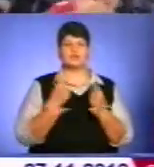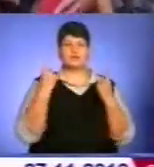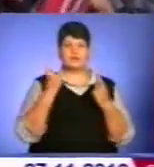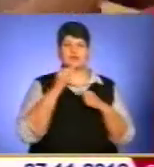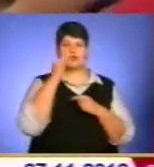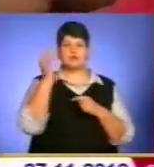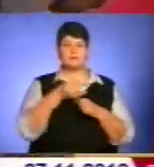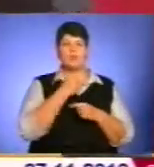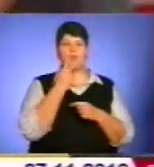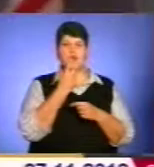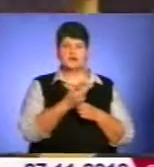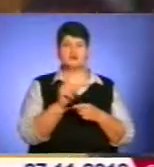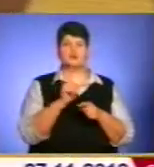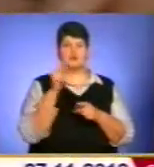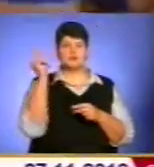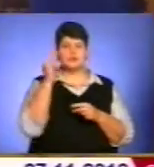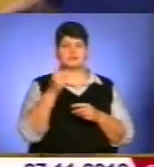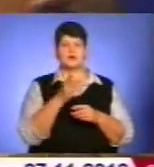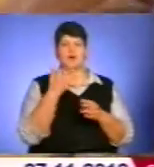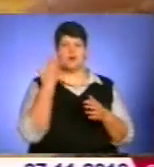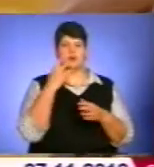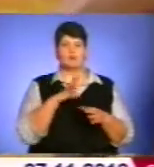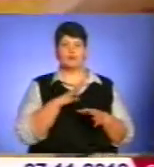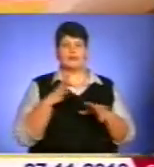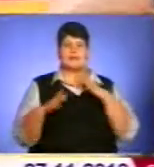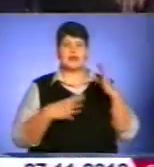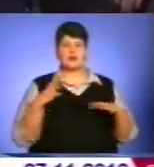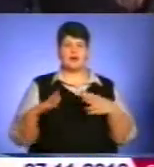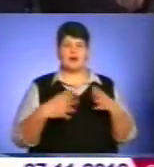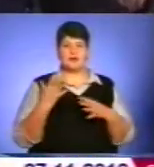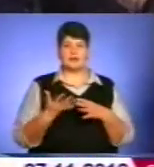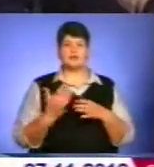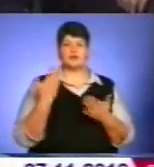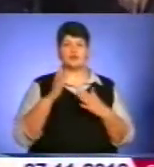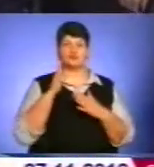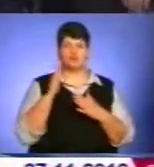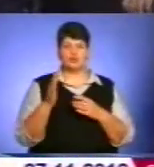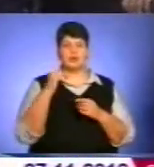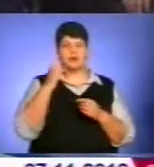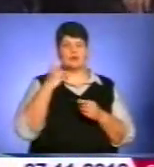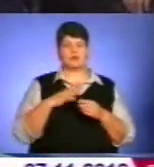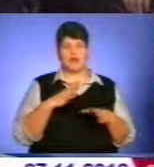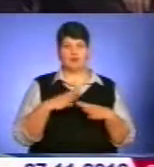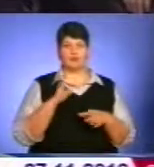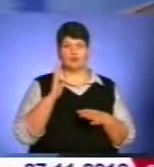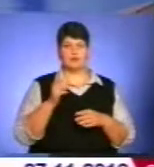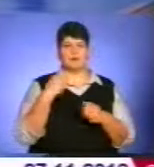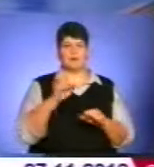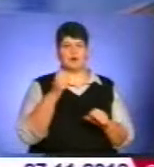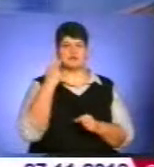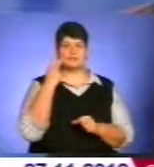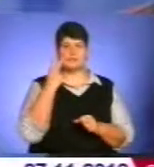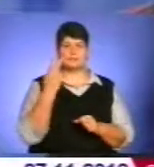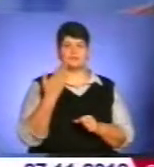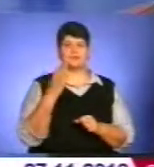навчилися під час тренувань. Головне не перемога, вважає тренер. Якщо будуть навики, то перемога буде завжди. В будинку